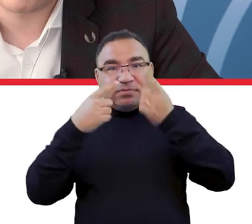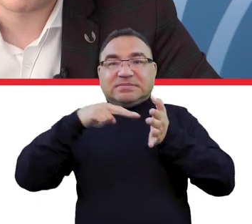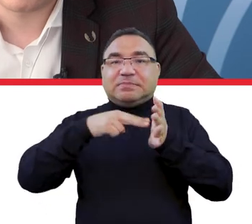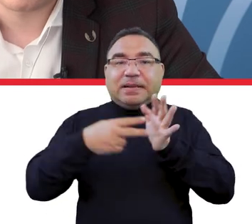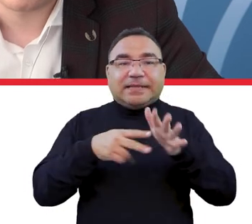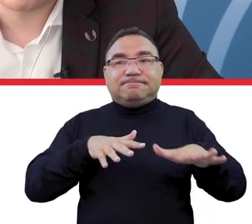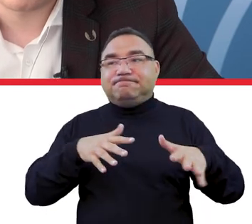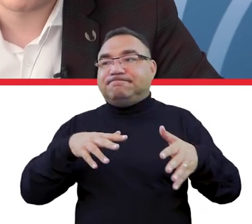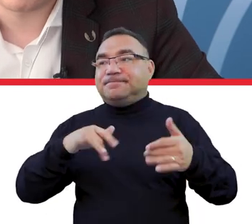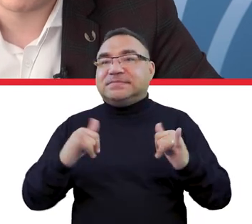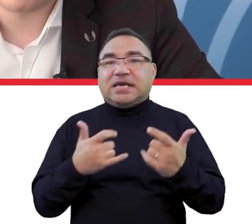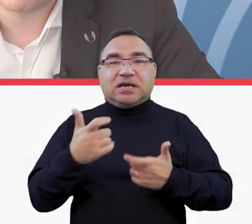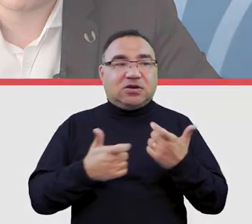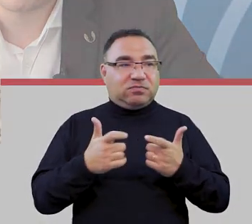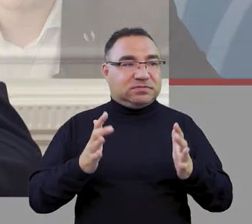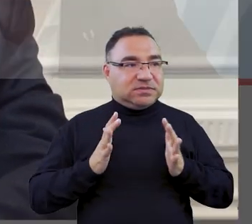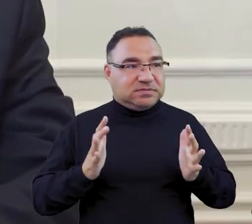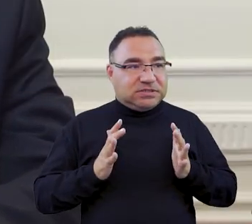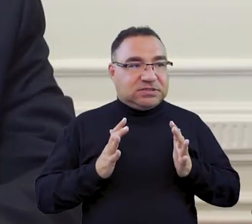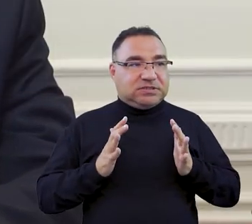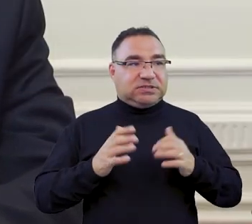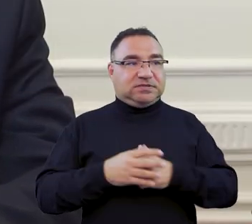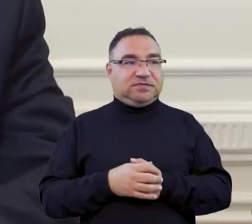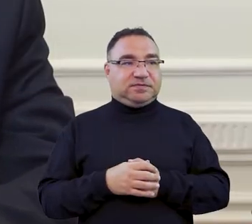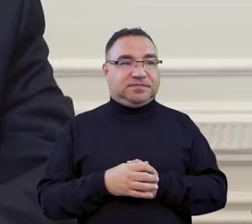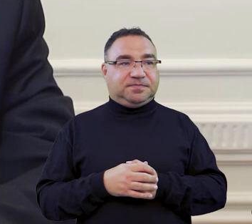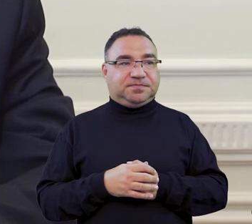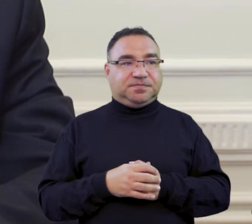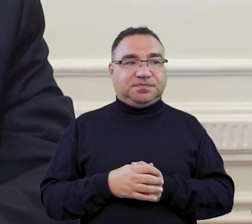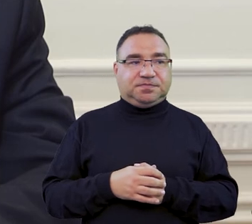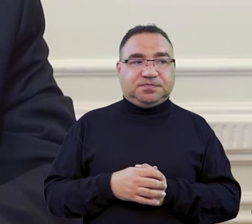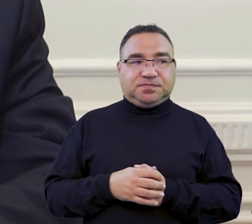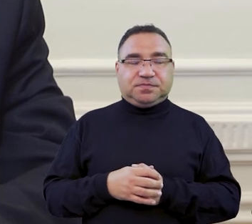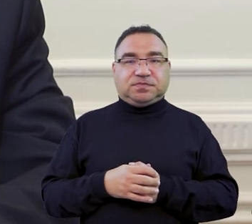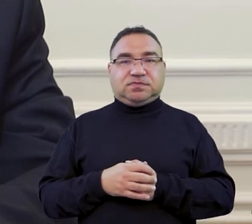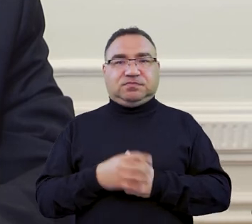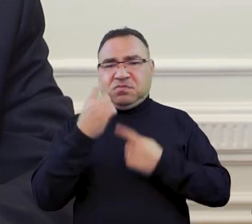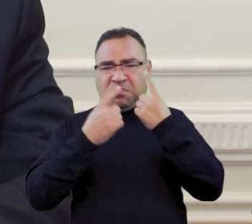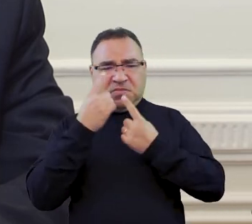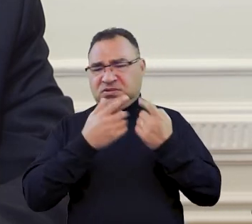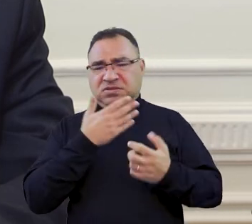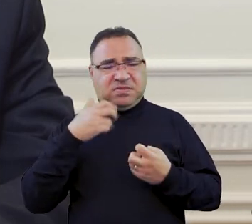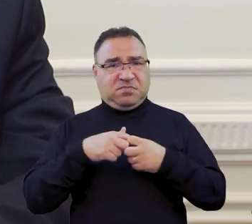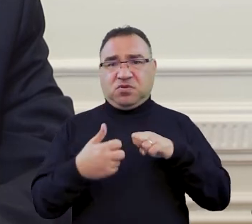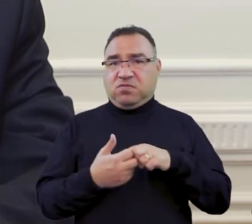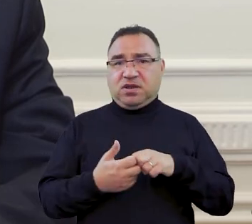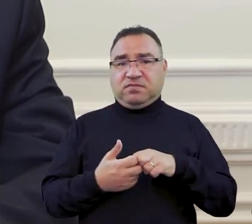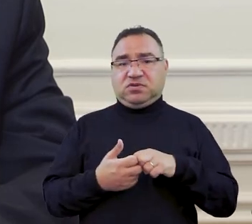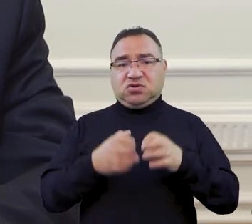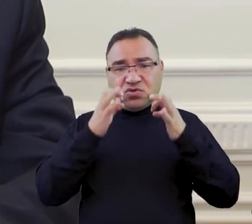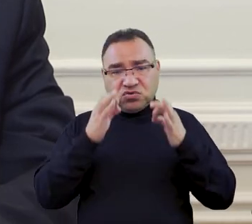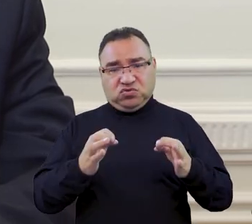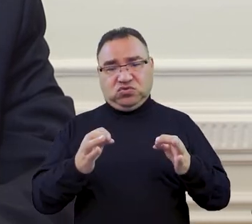z zachowań bezpieczeństwa, natomiast nie sądzę, żeby to były realne problemy. Kwestia dobrej woli